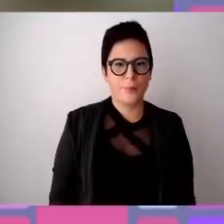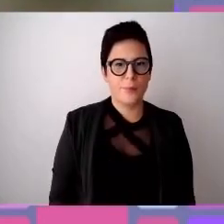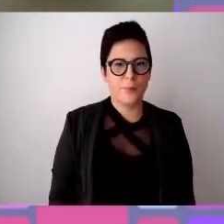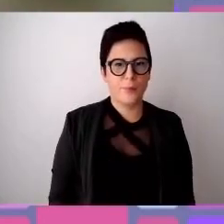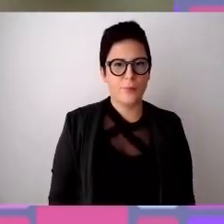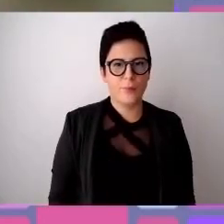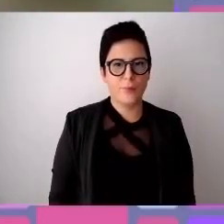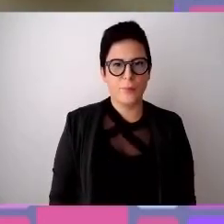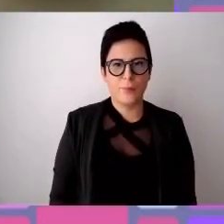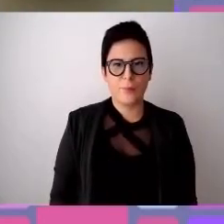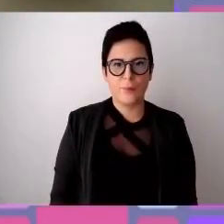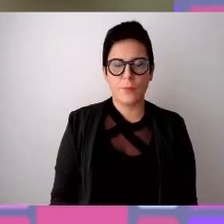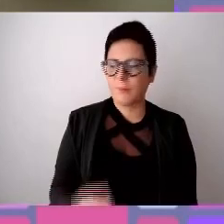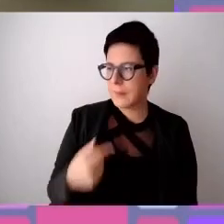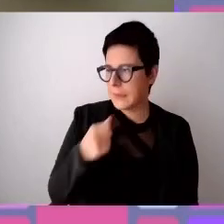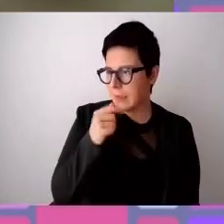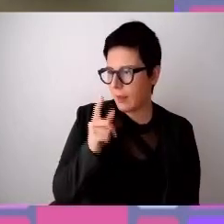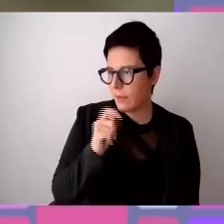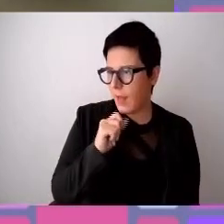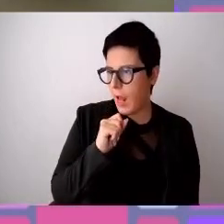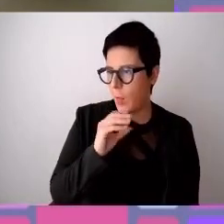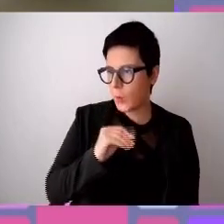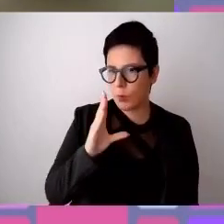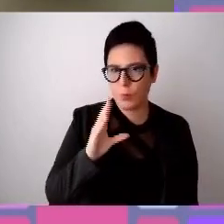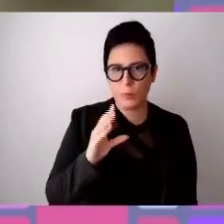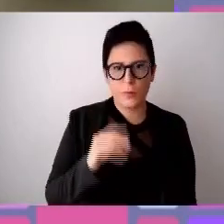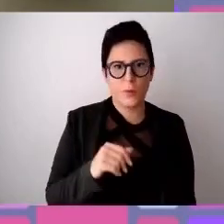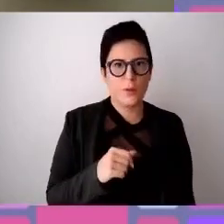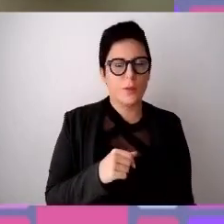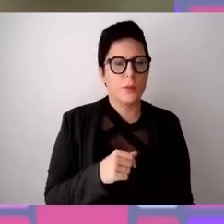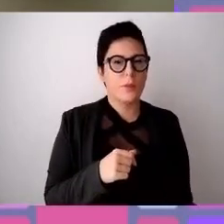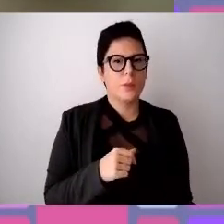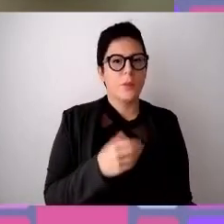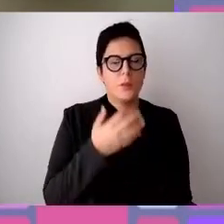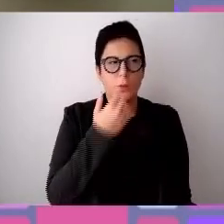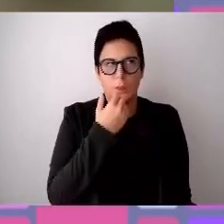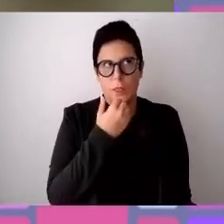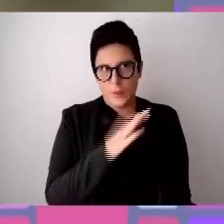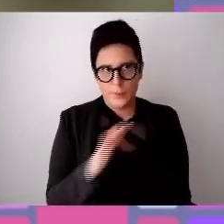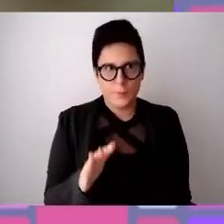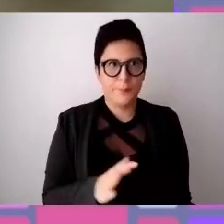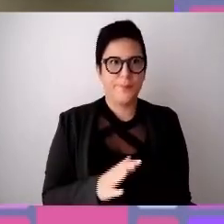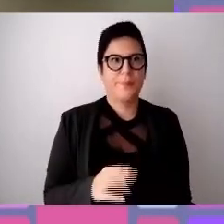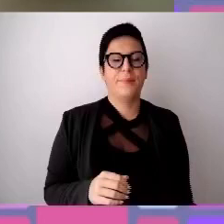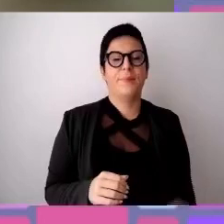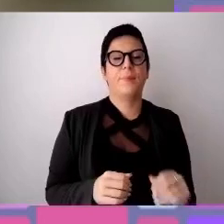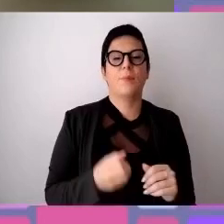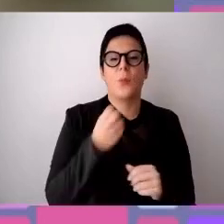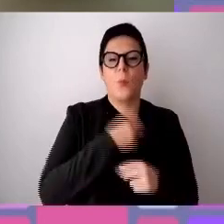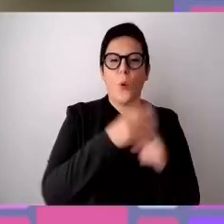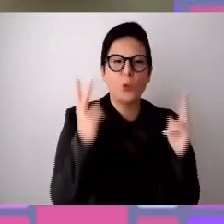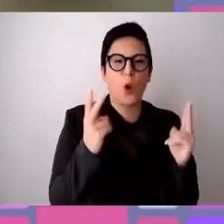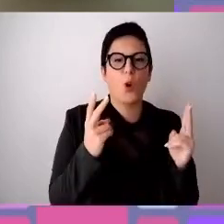Credo che ci sia l'audio da attivare, Marilena. Scusami, eccomi, scusatemi. Buongiorno, buongiorno Enzo e